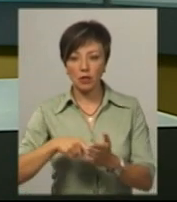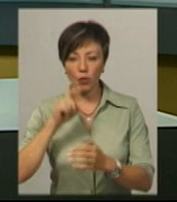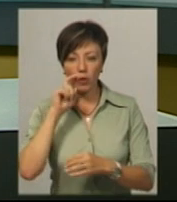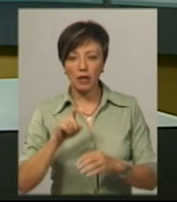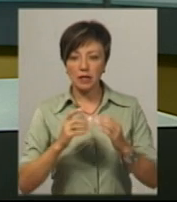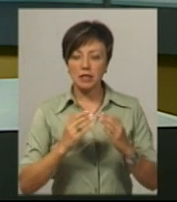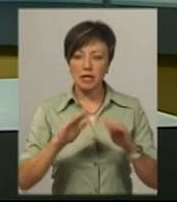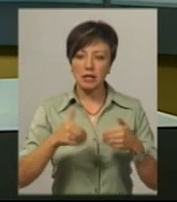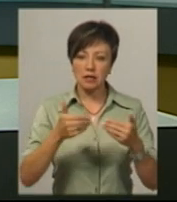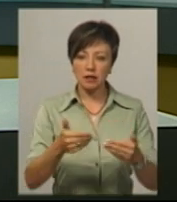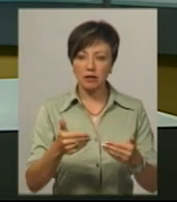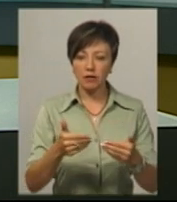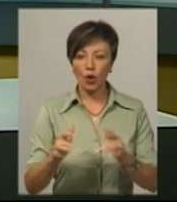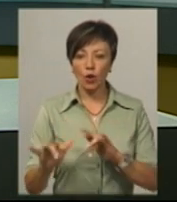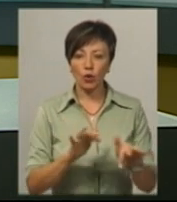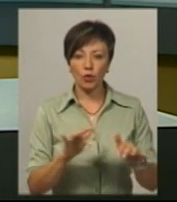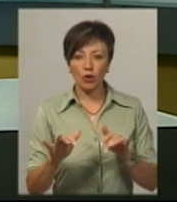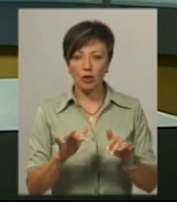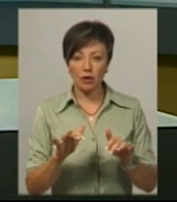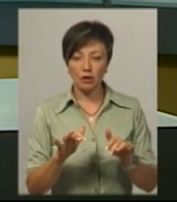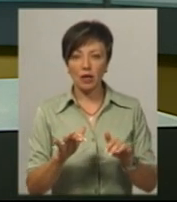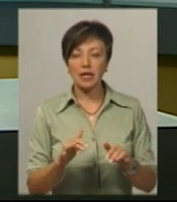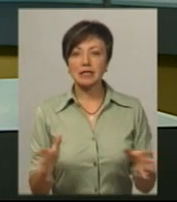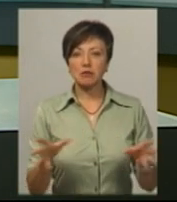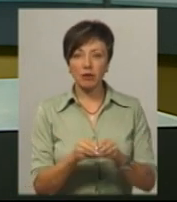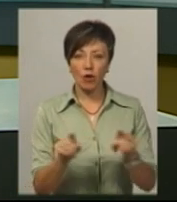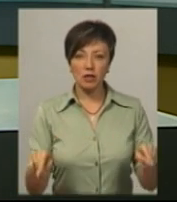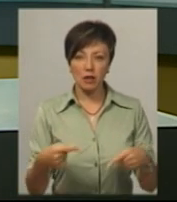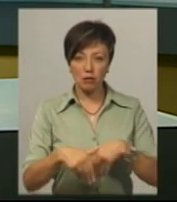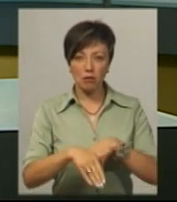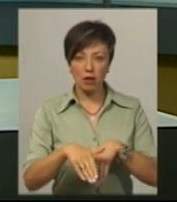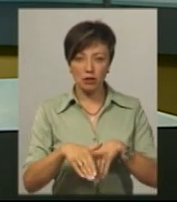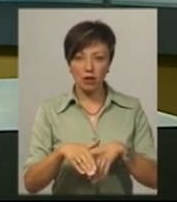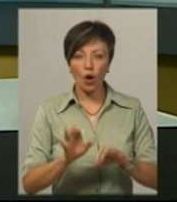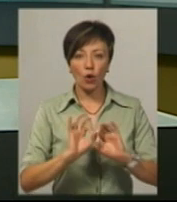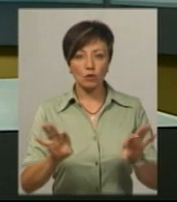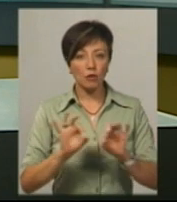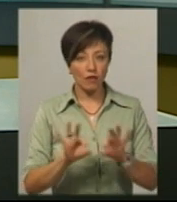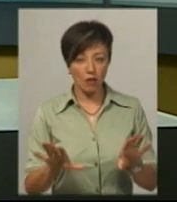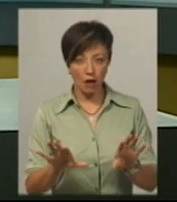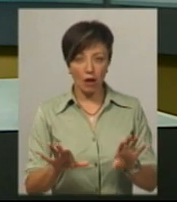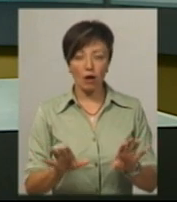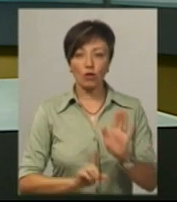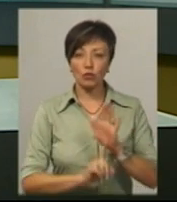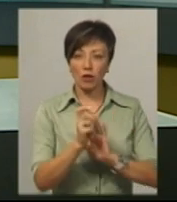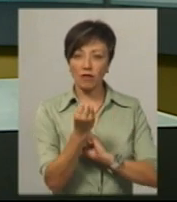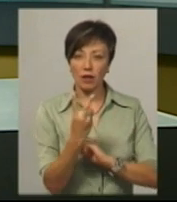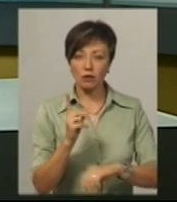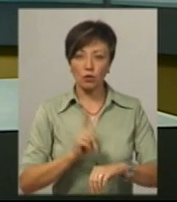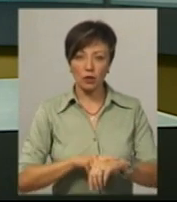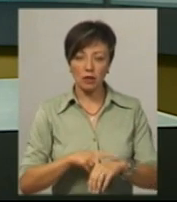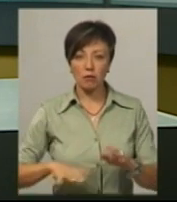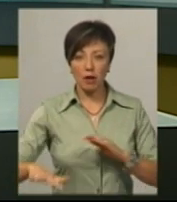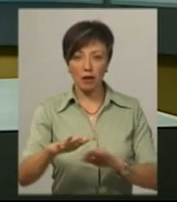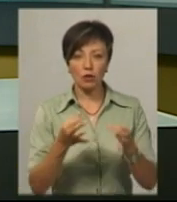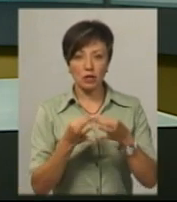за ініціативою гуманістичного руху «Ю Енімалс». Співорганізаторка маршу Анастасія Козак розповіла, ходу розпочнуть о 12-й годині